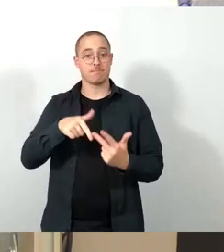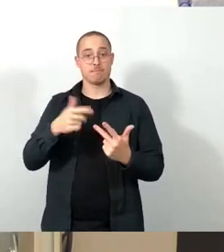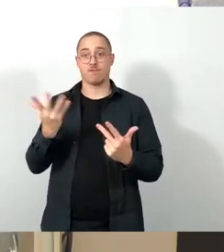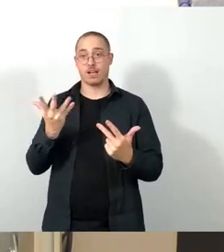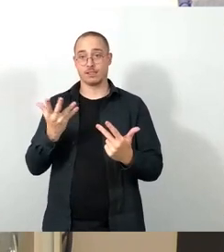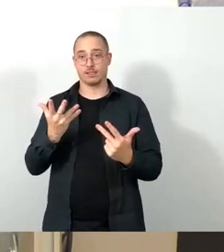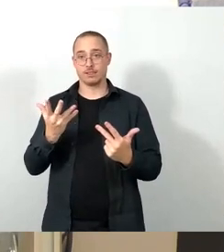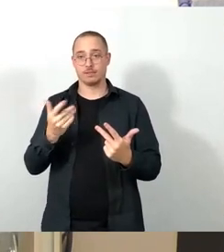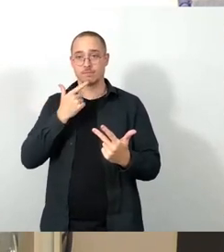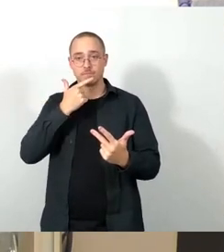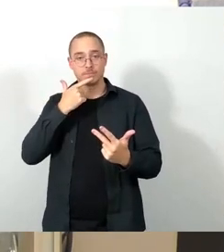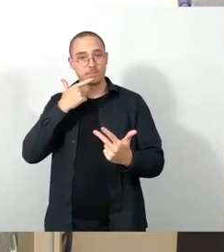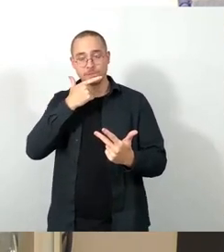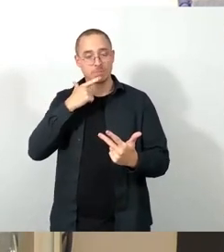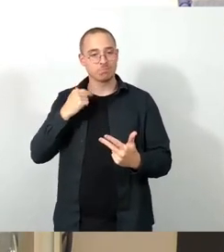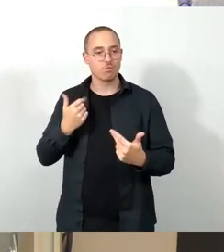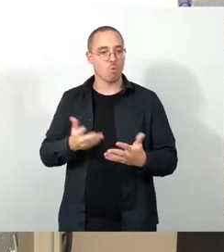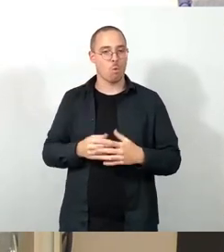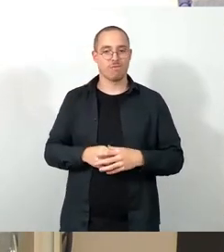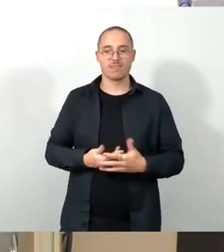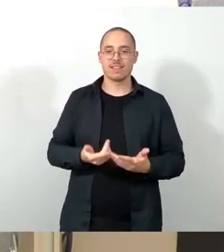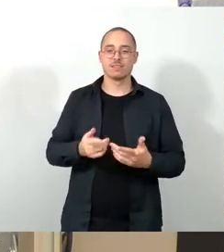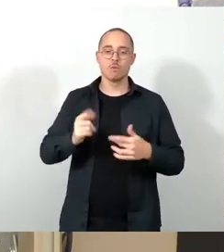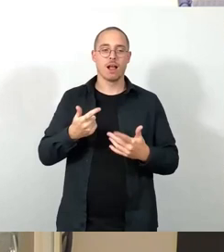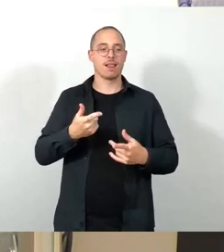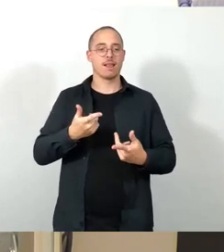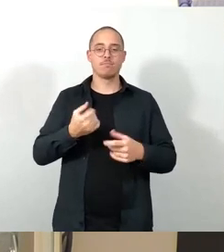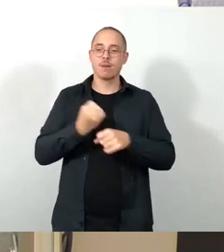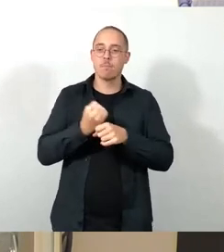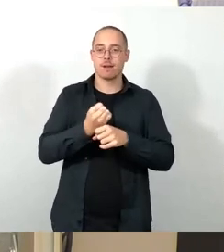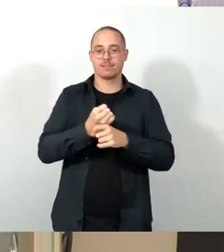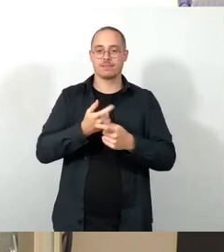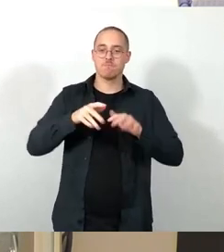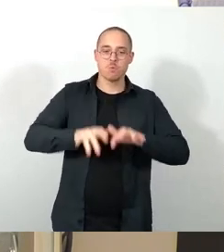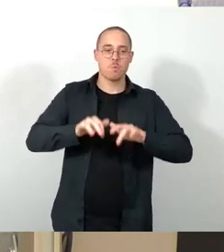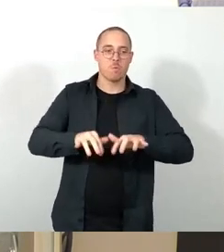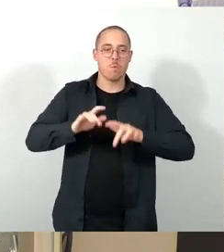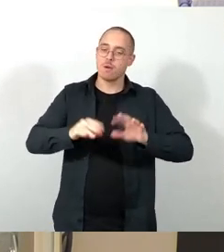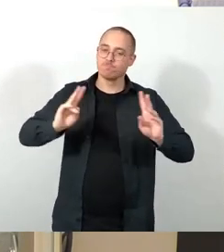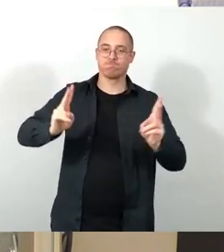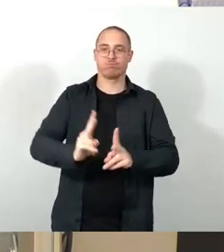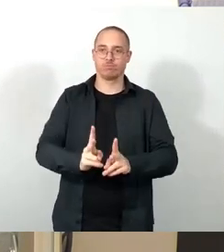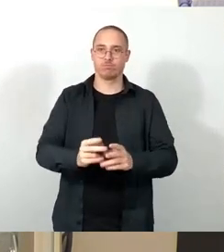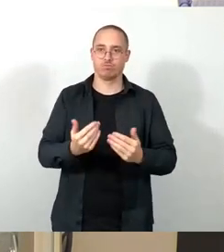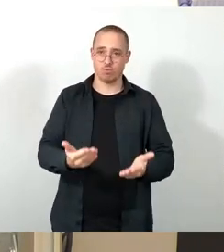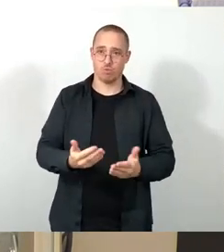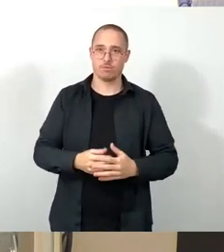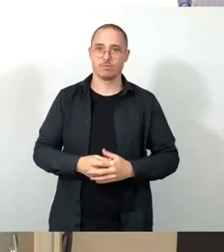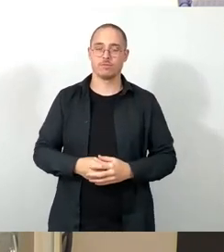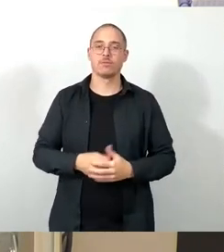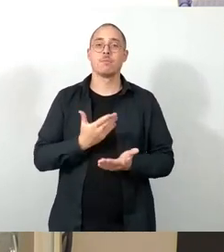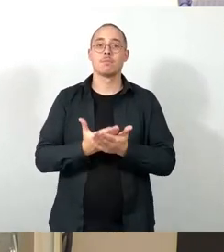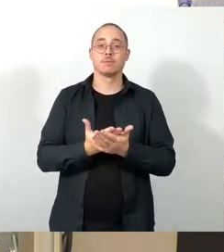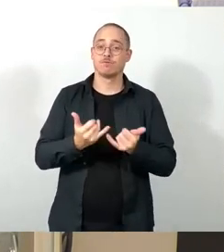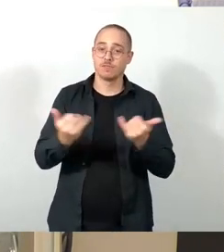weitere Entbürokratisierung des Dresdenpasses. Zum einen, indem wir die Gültigkeit des Dresdenpasses für